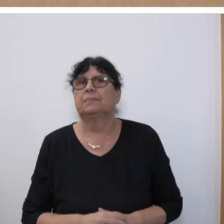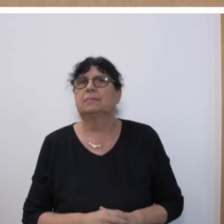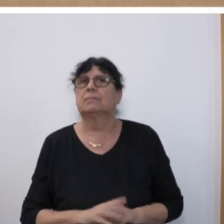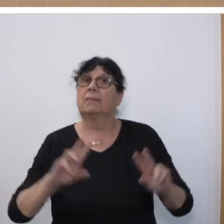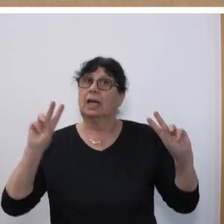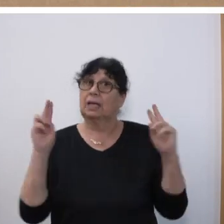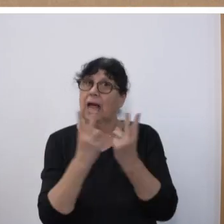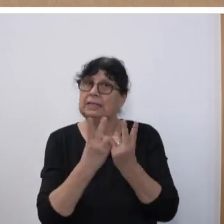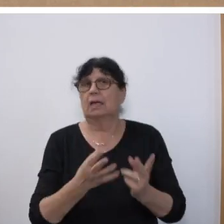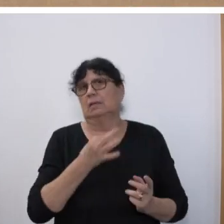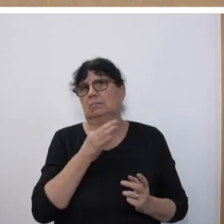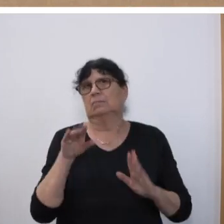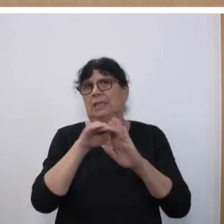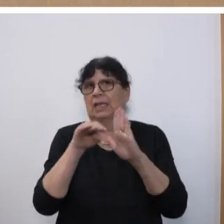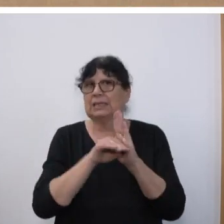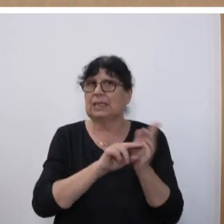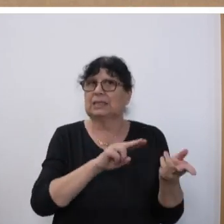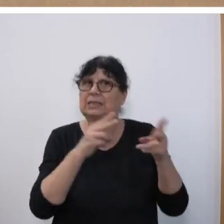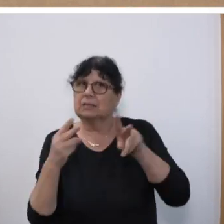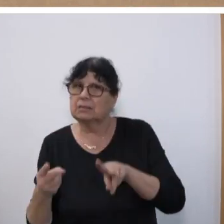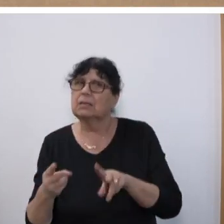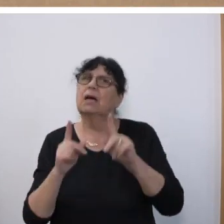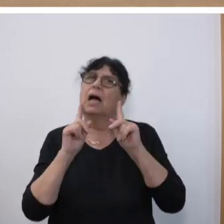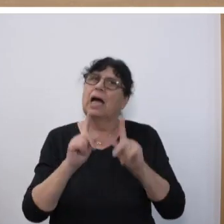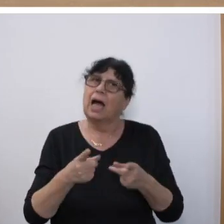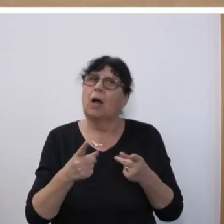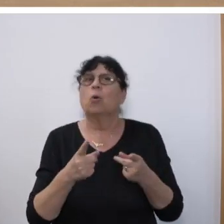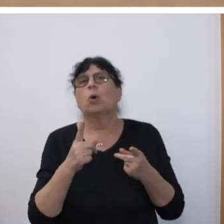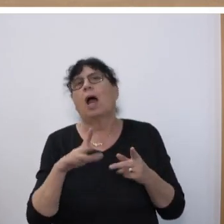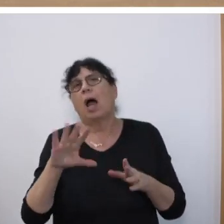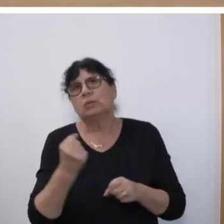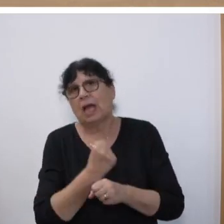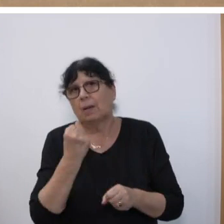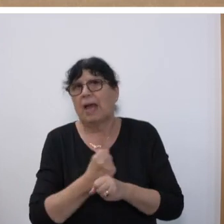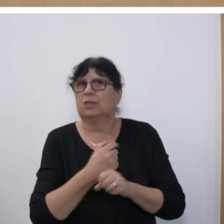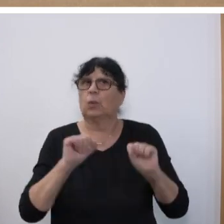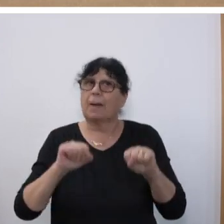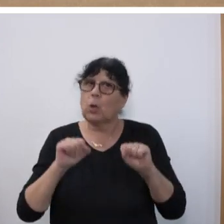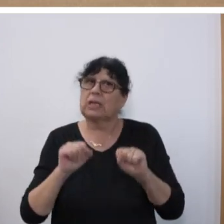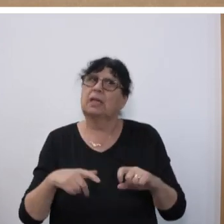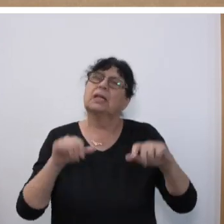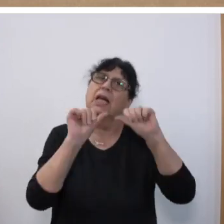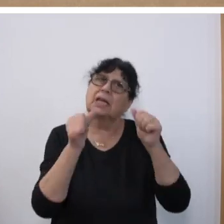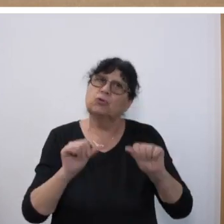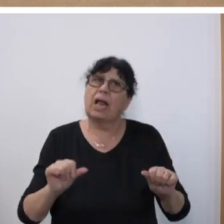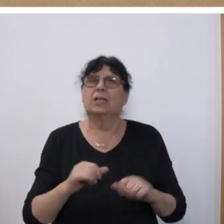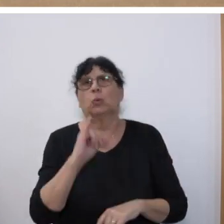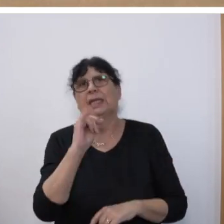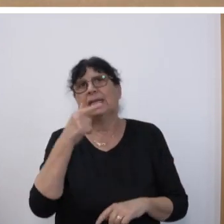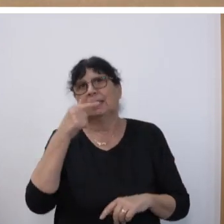Gleichzeitig wollen wir mit diesem Gesetz auch die kollaborative Erstellung und Ausarbeitung ermöglichen und die Gestaltung von IT